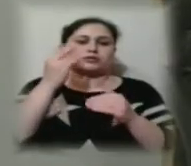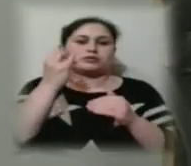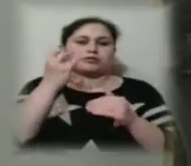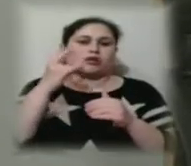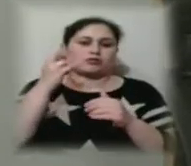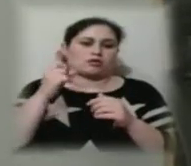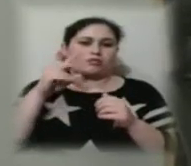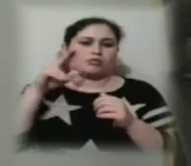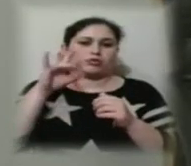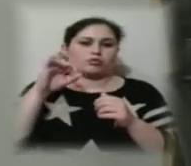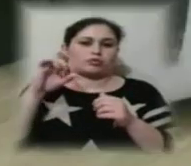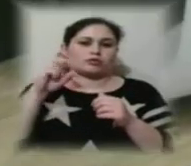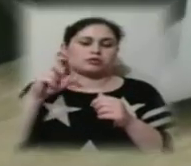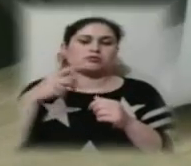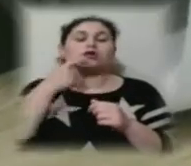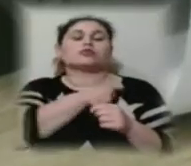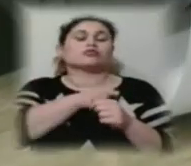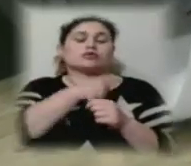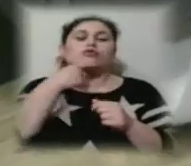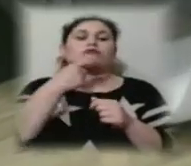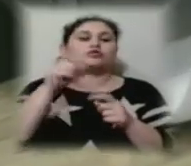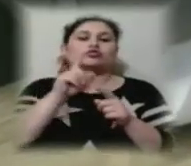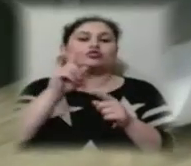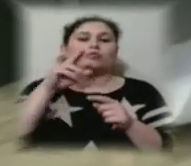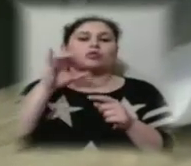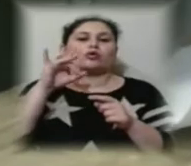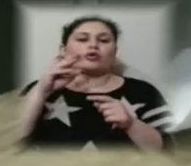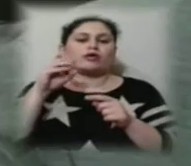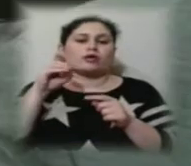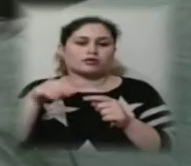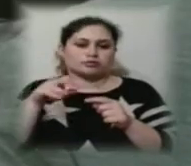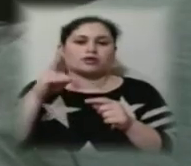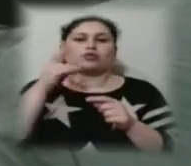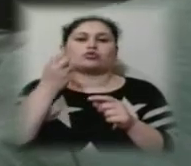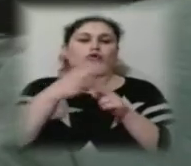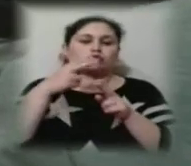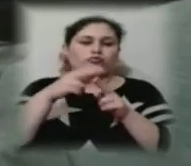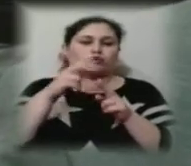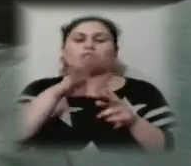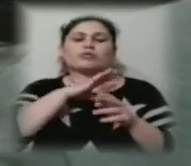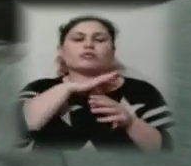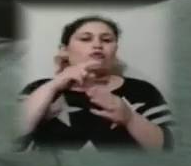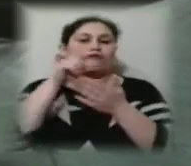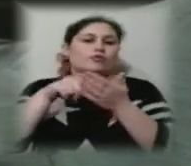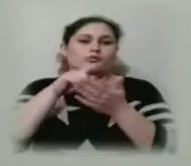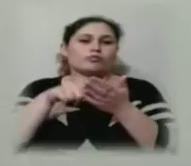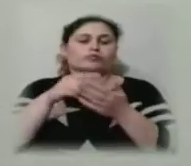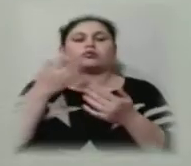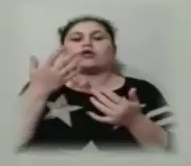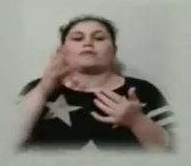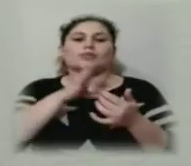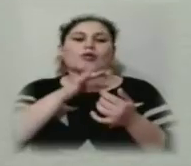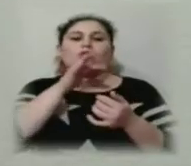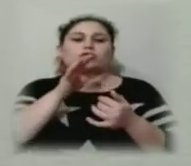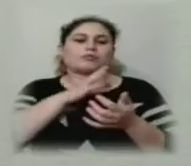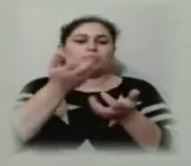Артем Кияновський говорить, що до проєкту кредитування також мав багато питань. Вони були озвучені та не враховані під час прийняття рішення на